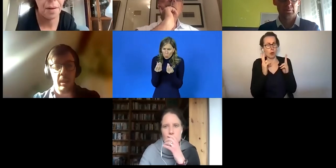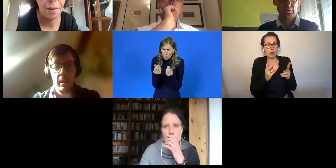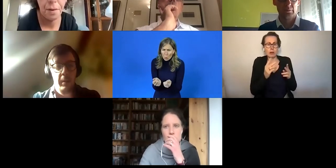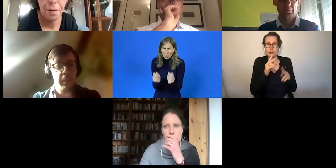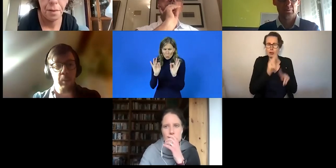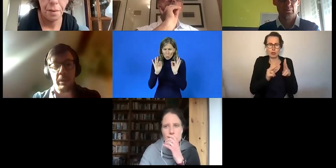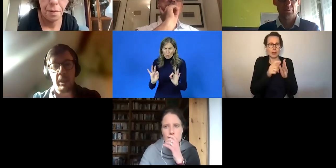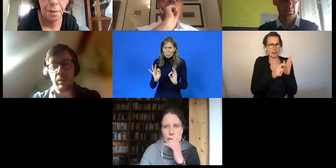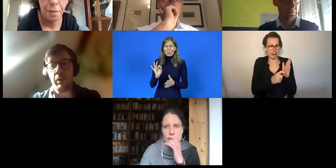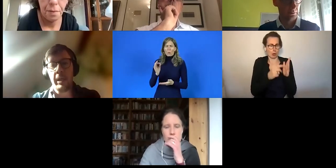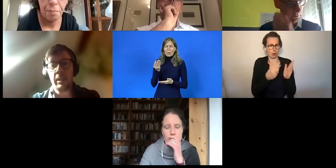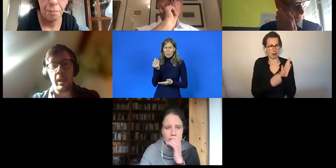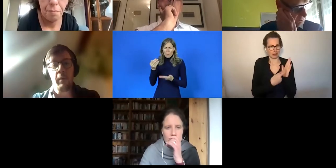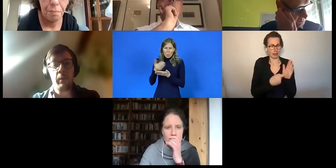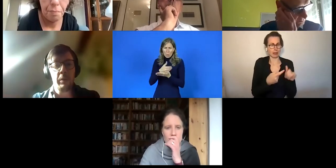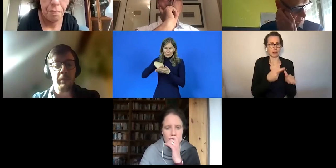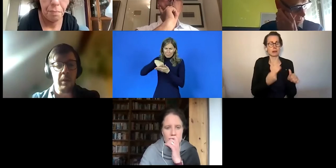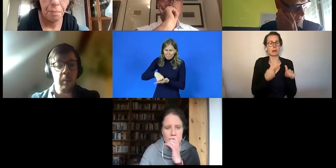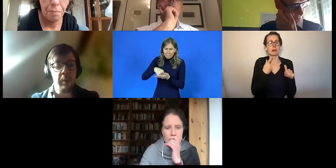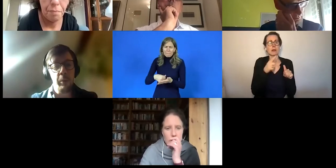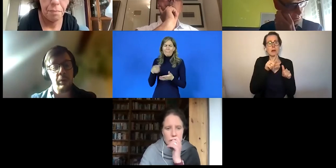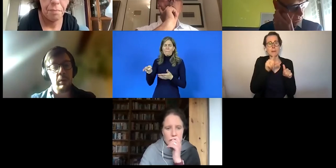sie sollen natürlich auch gleichberechtigt werden,